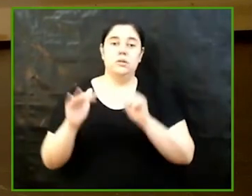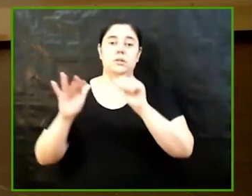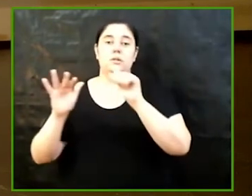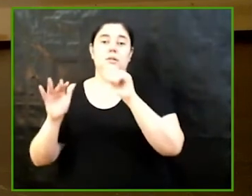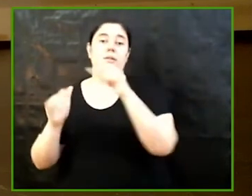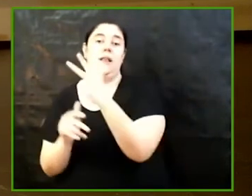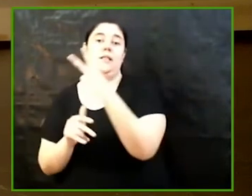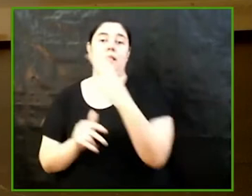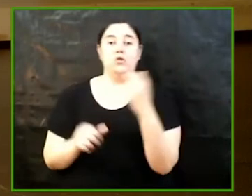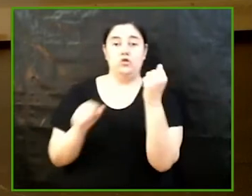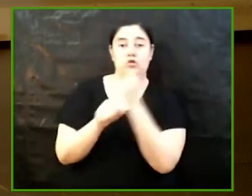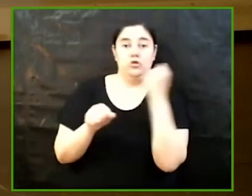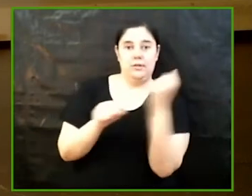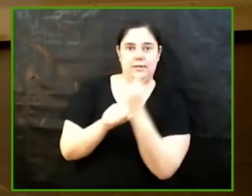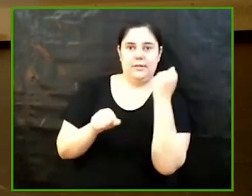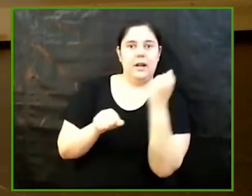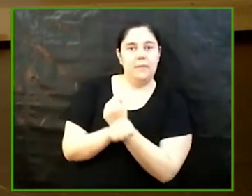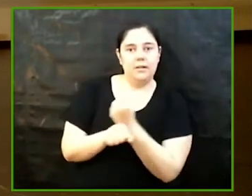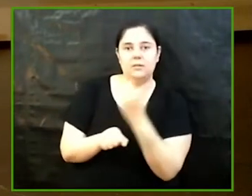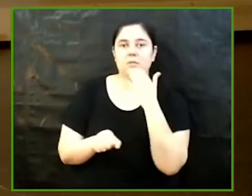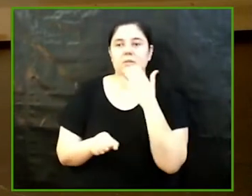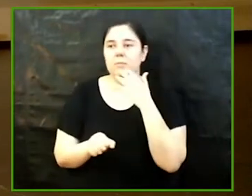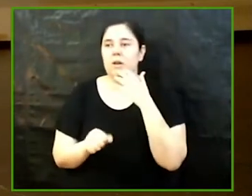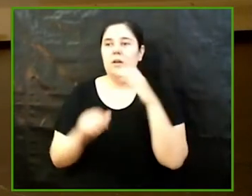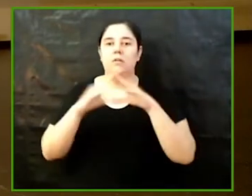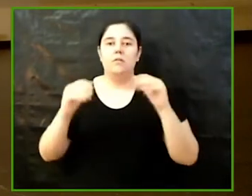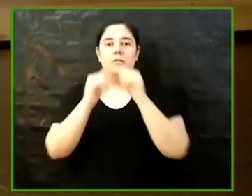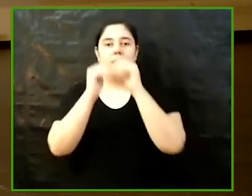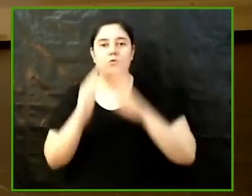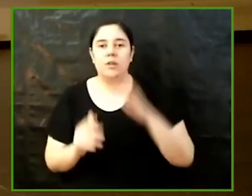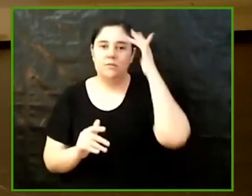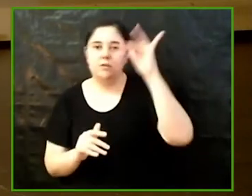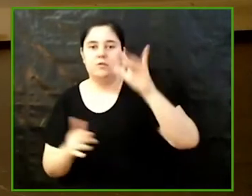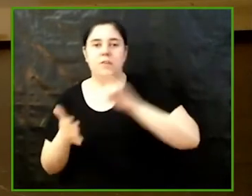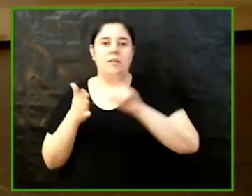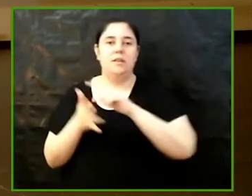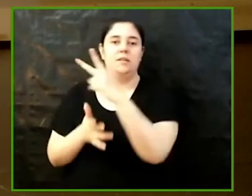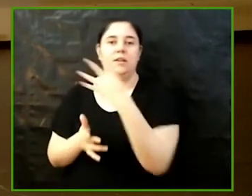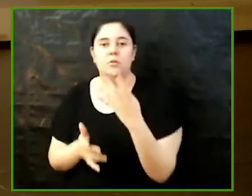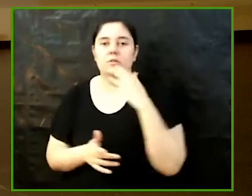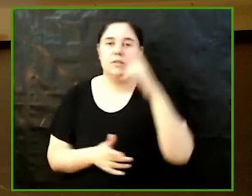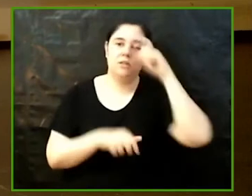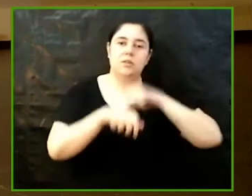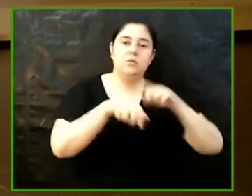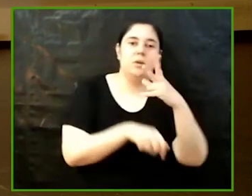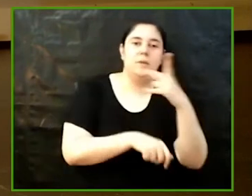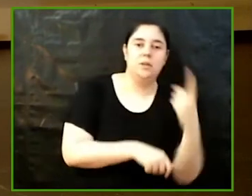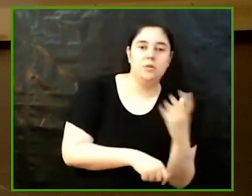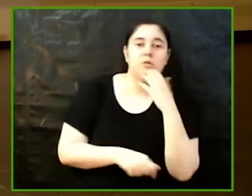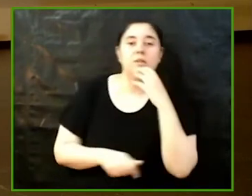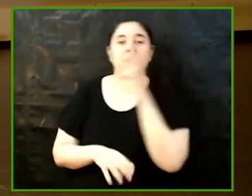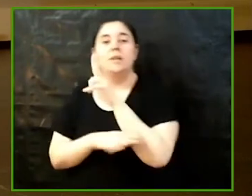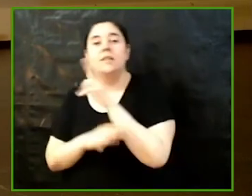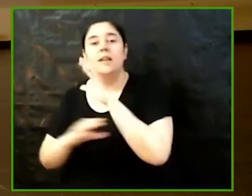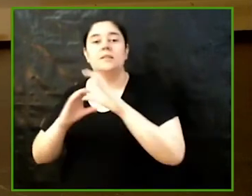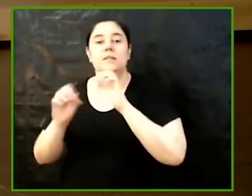en els que destaquem facultats com Filosofia i Lletres on n'hem tingut 34, de Psicologia 21, a Dret i a Ciències de la Comunicació 19 treballs